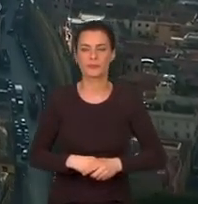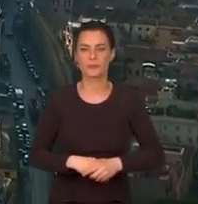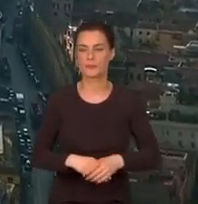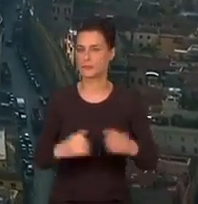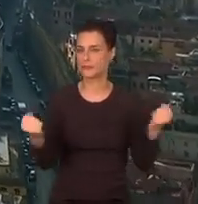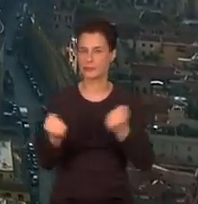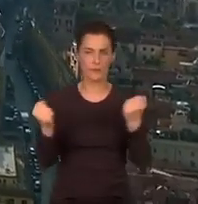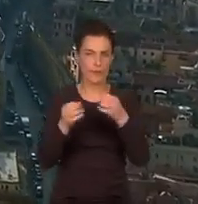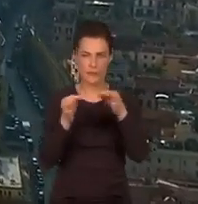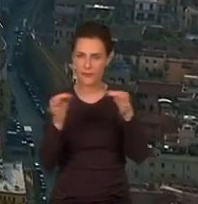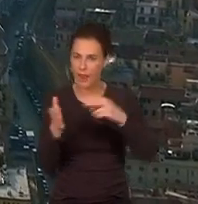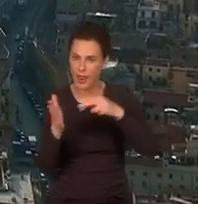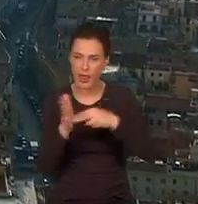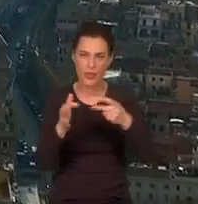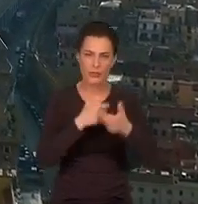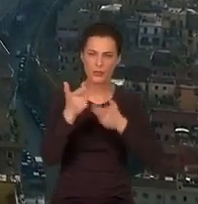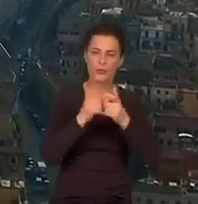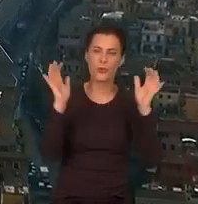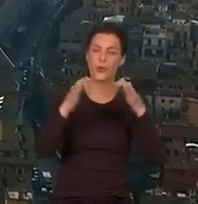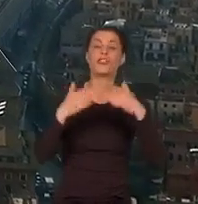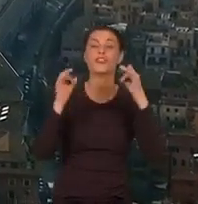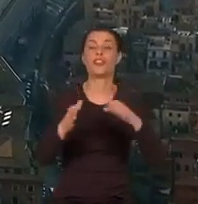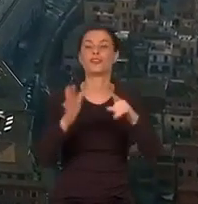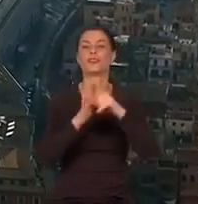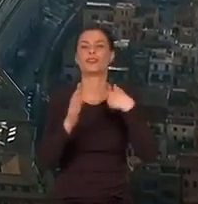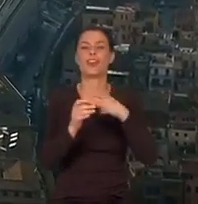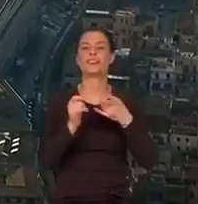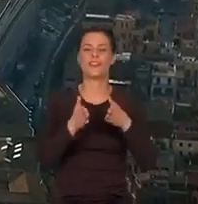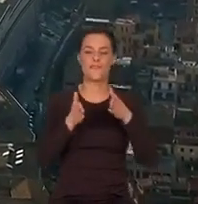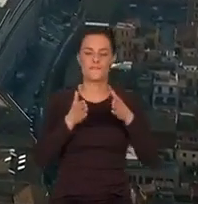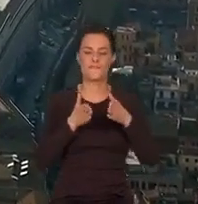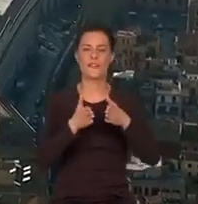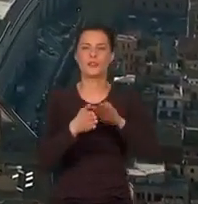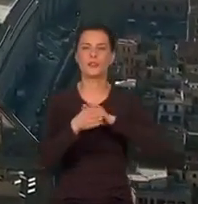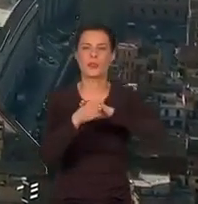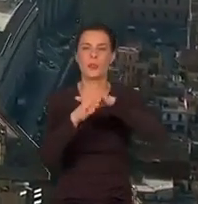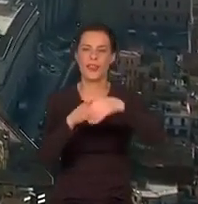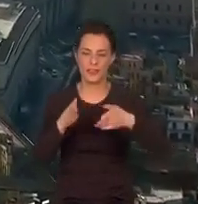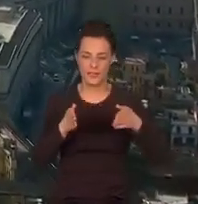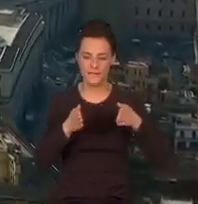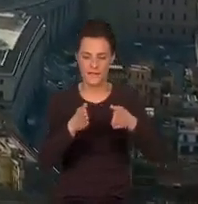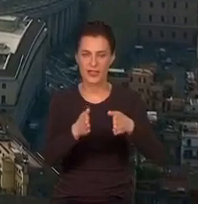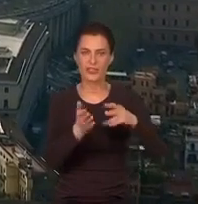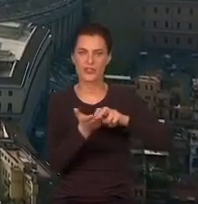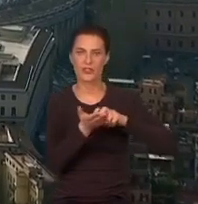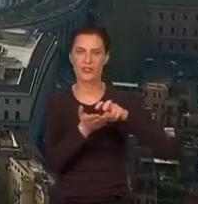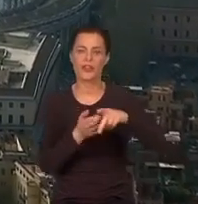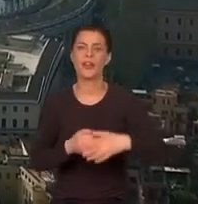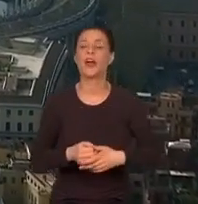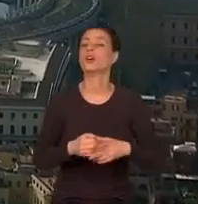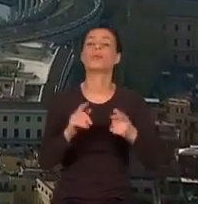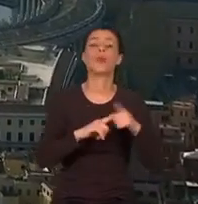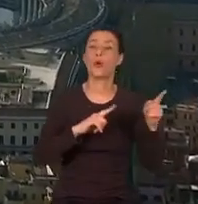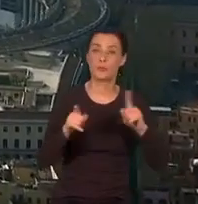Spektakularne rozplanowanie placu stworzyło słynny, charakterystyczny wjazd do tego miniaturowego kraju. Poza